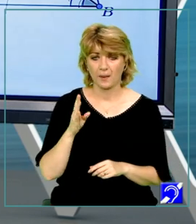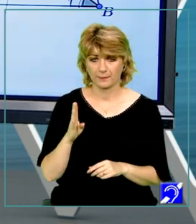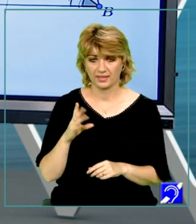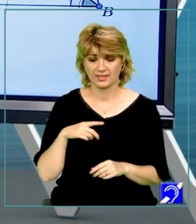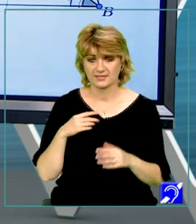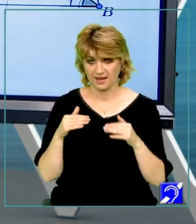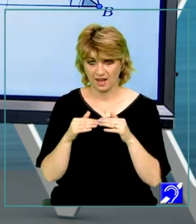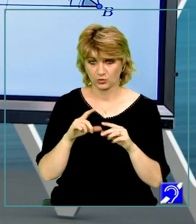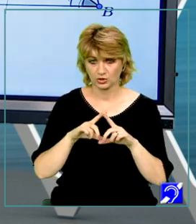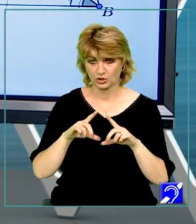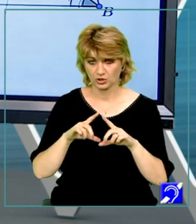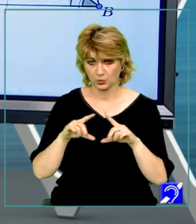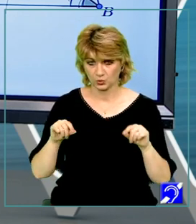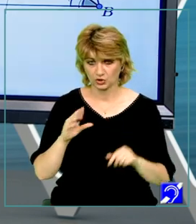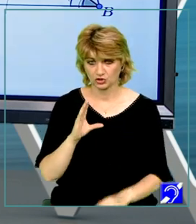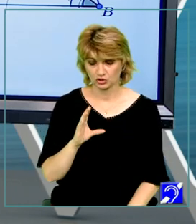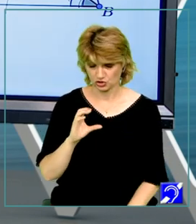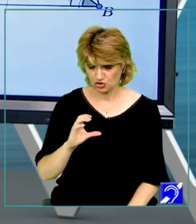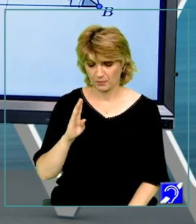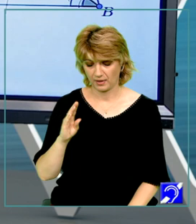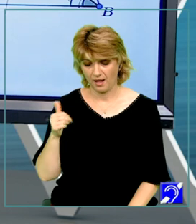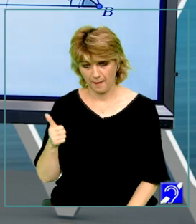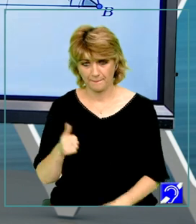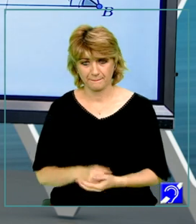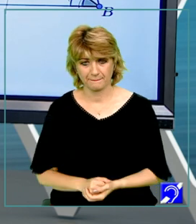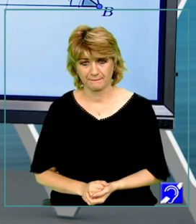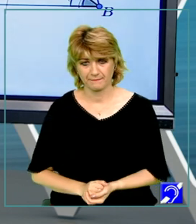congruent cu triunghiul C, B, A.